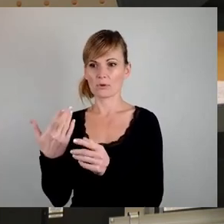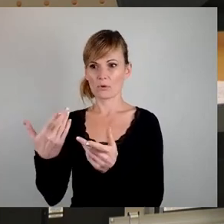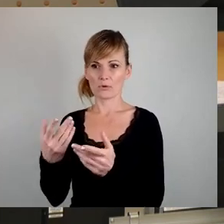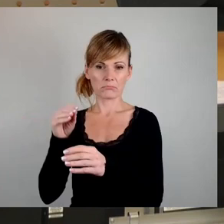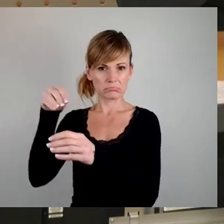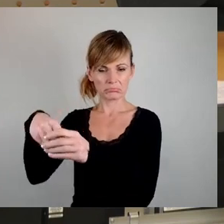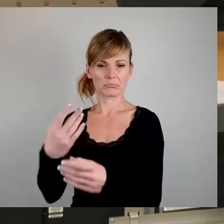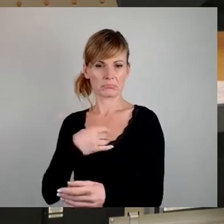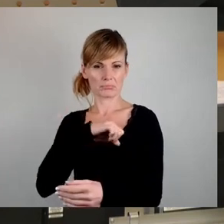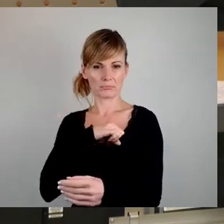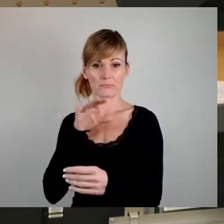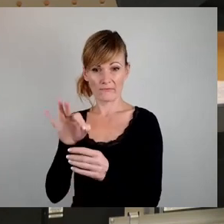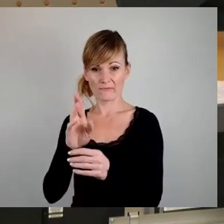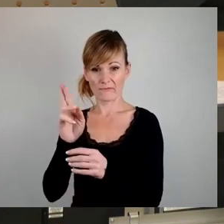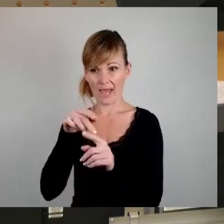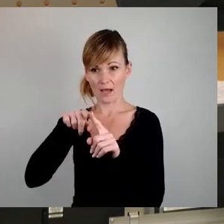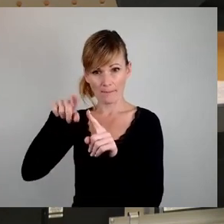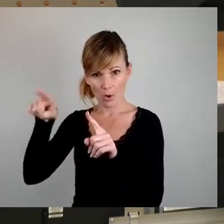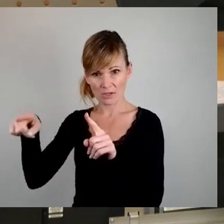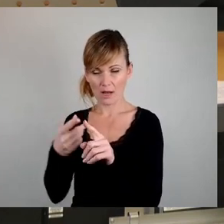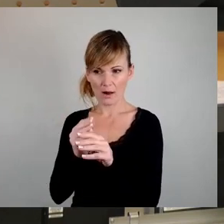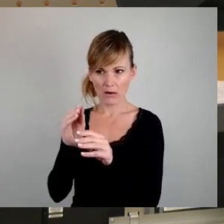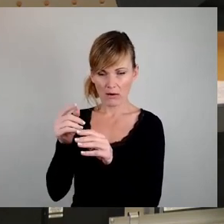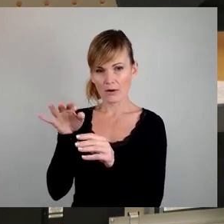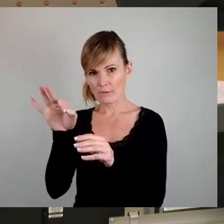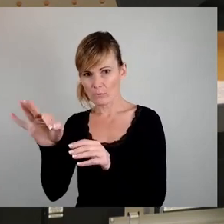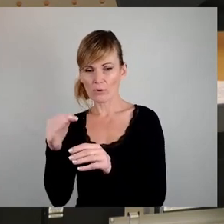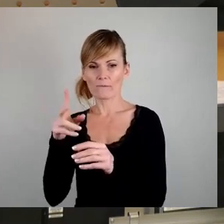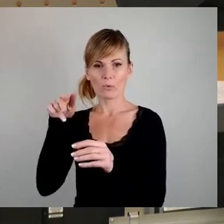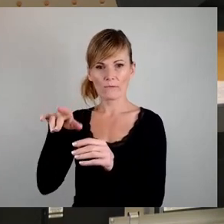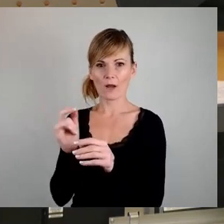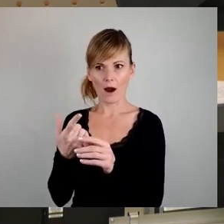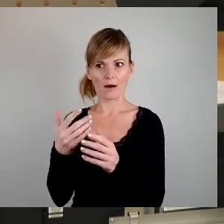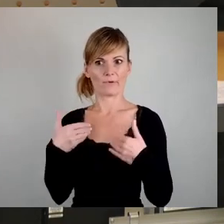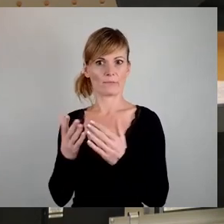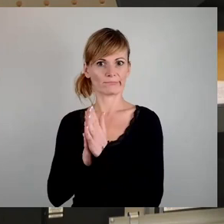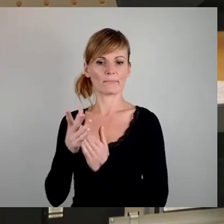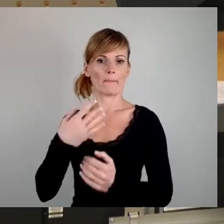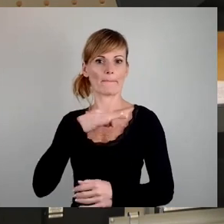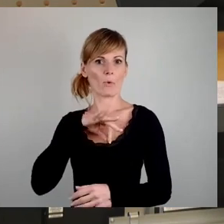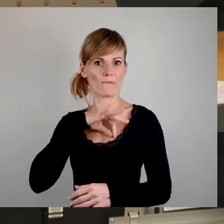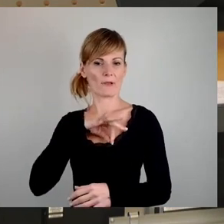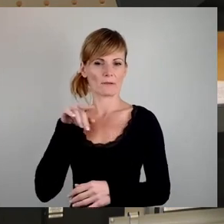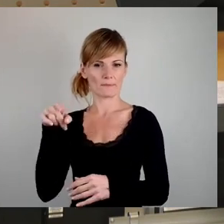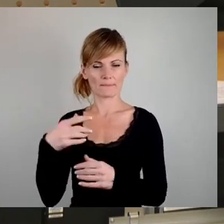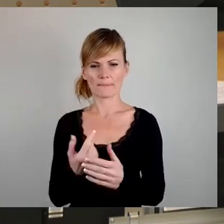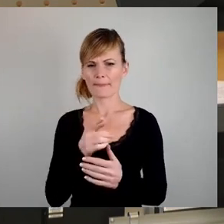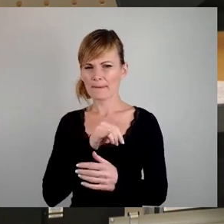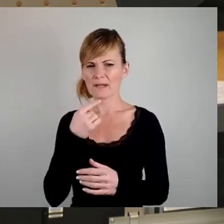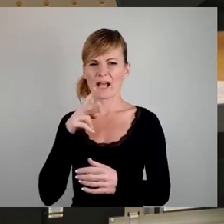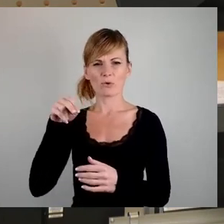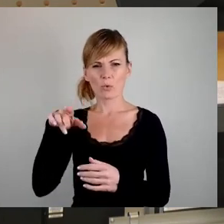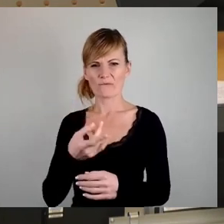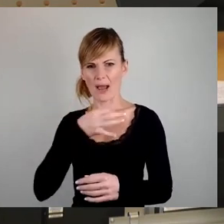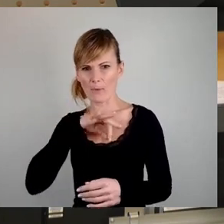finde ich insofern ziemlich spannend, da gerade die linke Hälfte der Stadtrate sich hier regelmäßig über die Profitgier und die Mietteile der Bonovia echauffieren und sie am liebsten